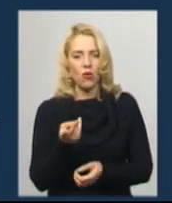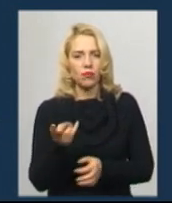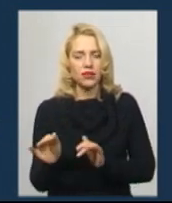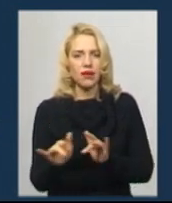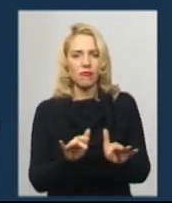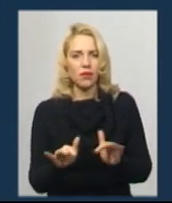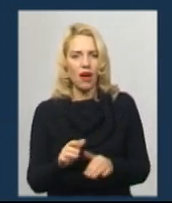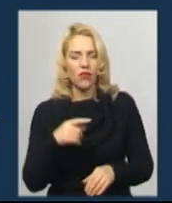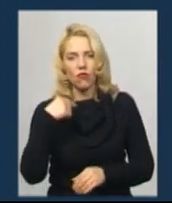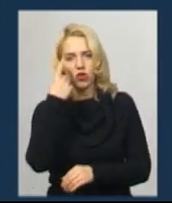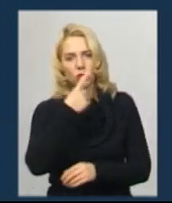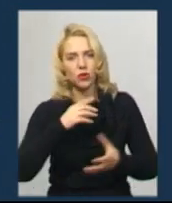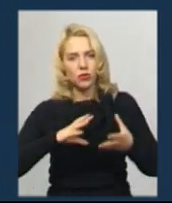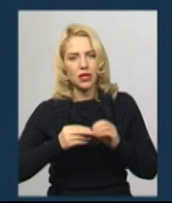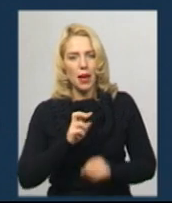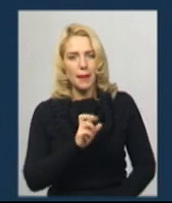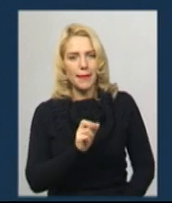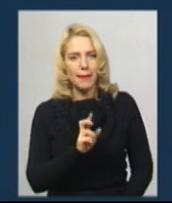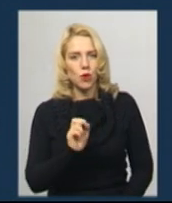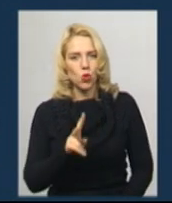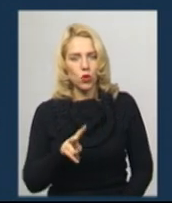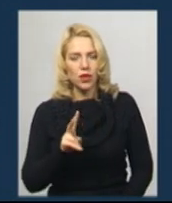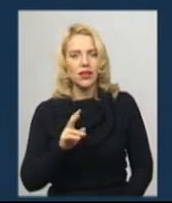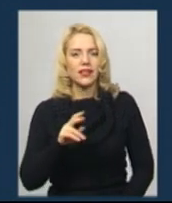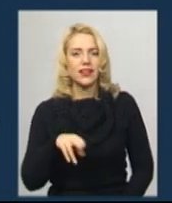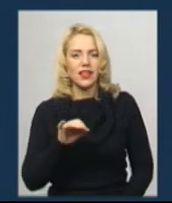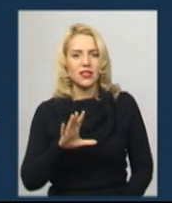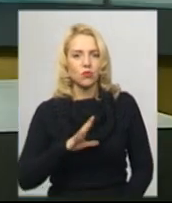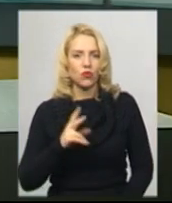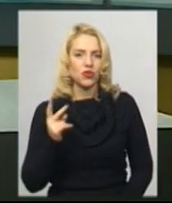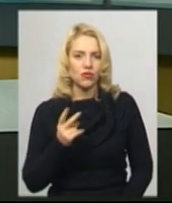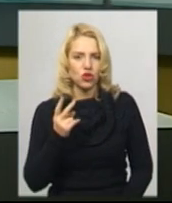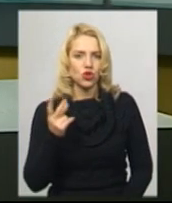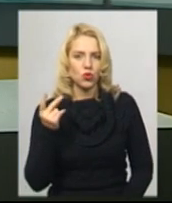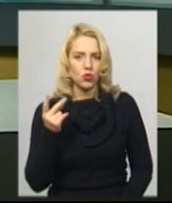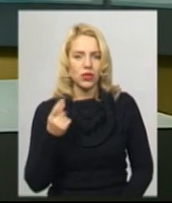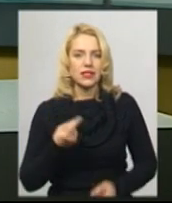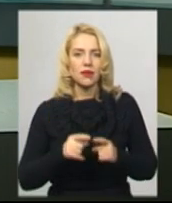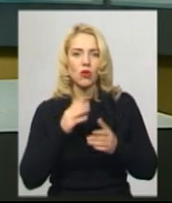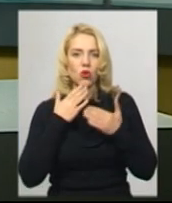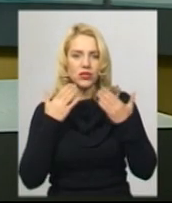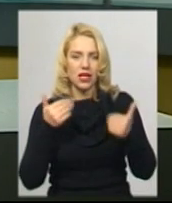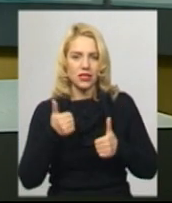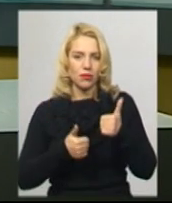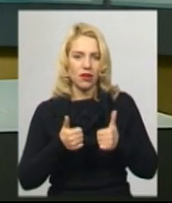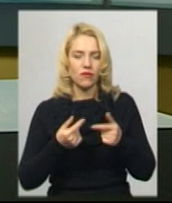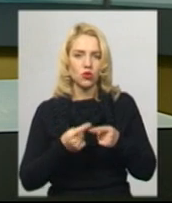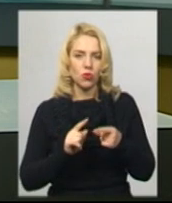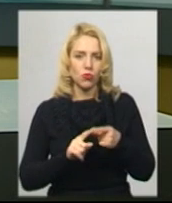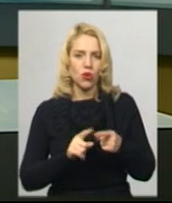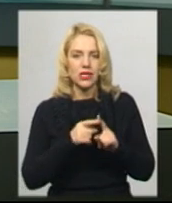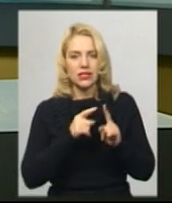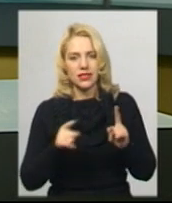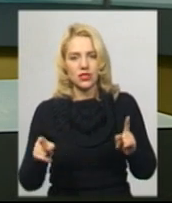особистому заліку Баблюк Денис був двічі другим. Це були останні змагання цього сезону, додає